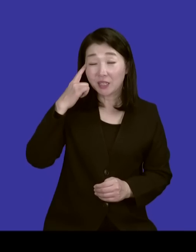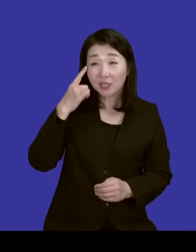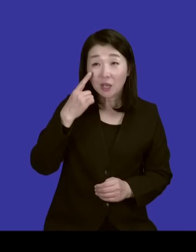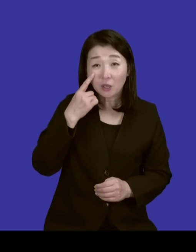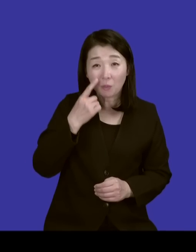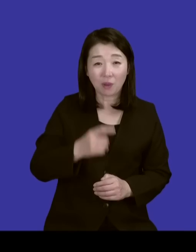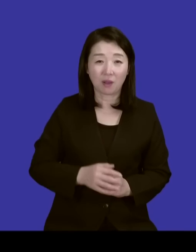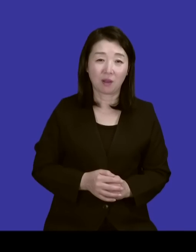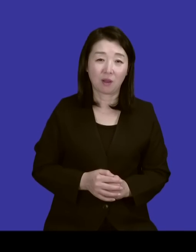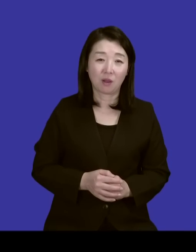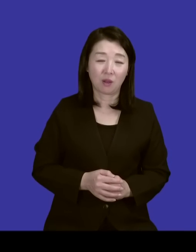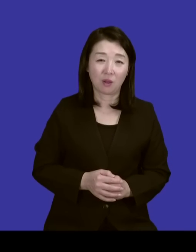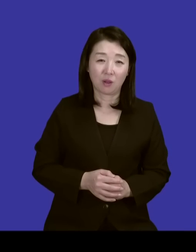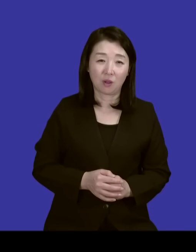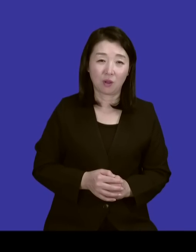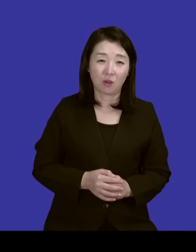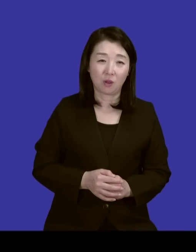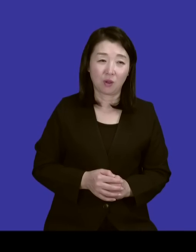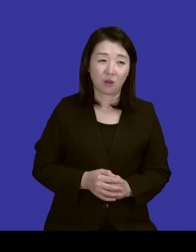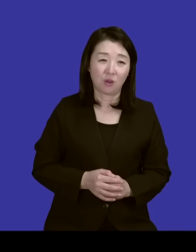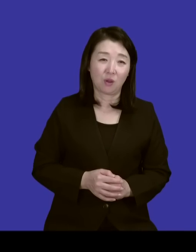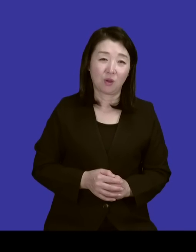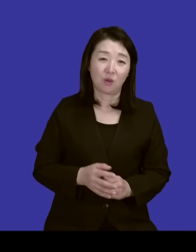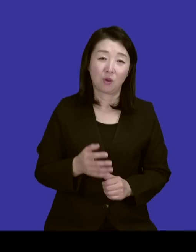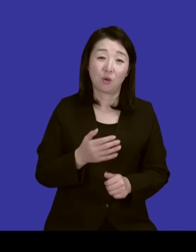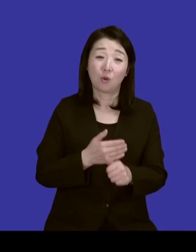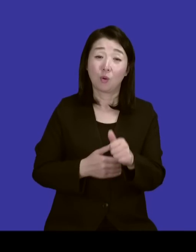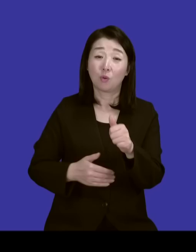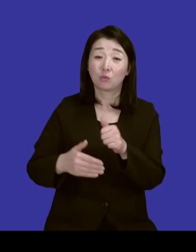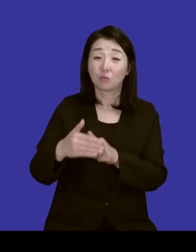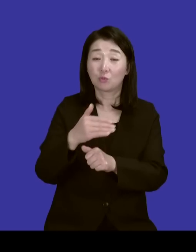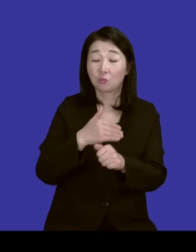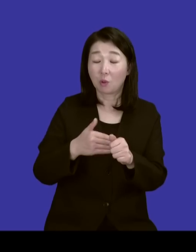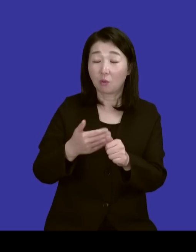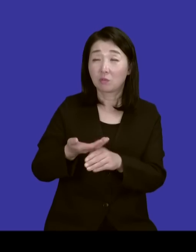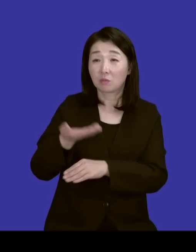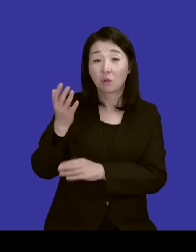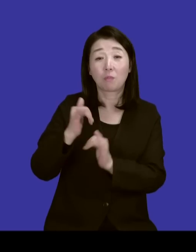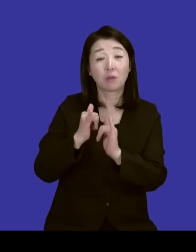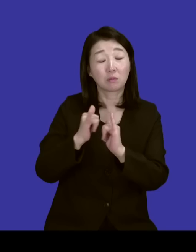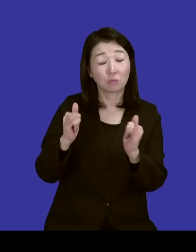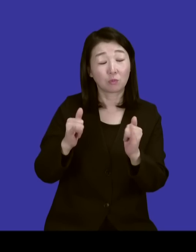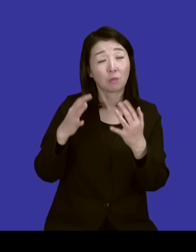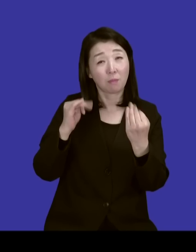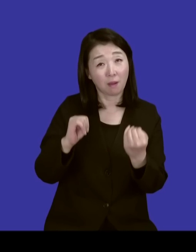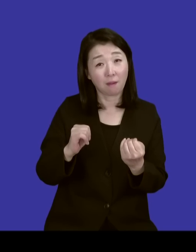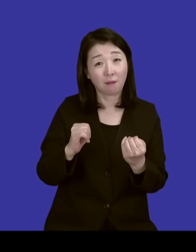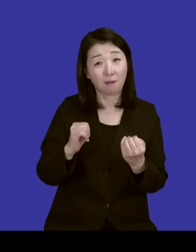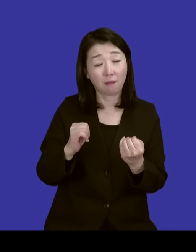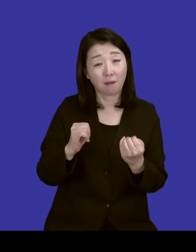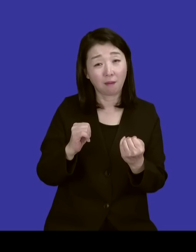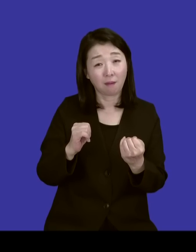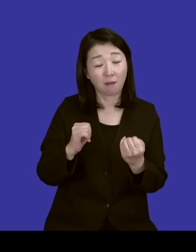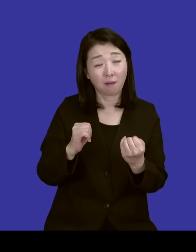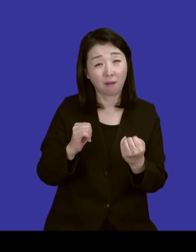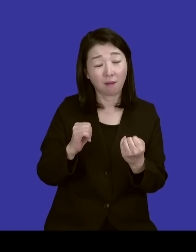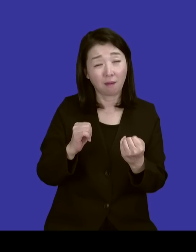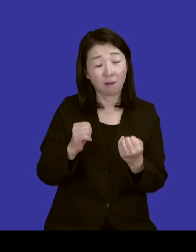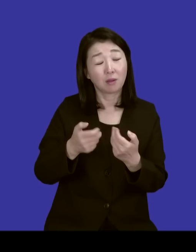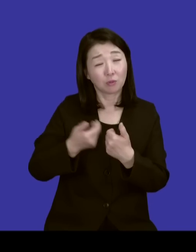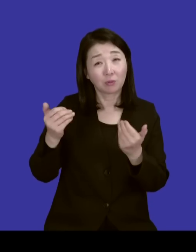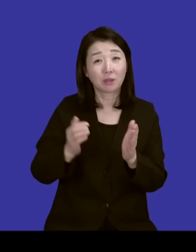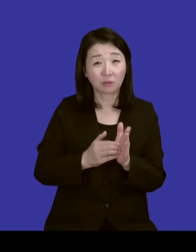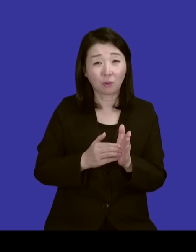너무 주변에 선배들도 많이 가셨어요. 벌써 그리고 야 이거 금방 뭐 이러다가